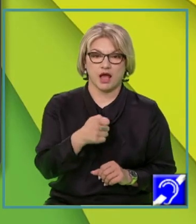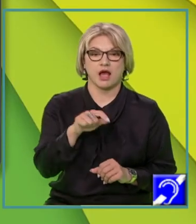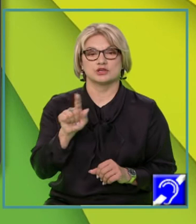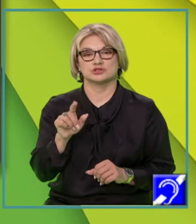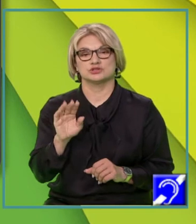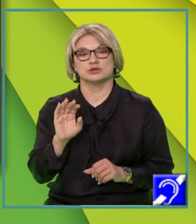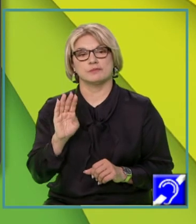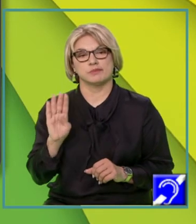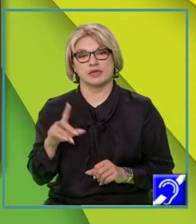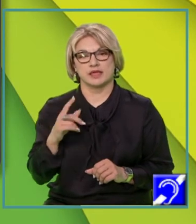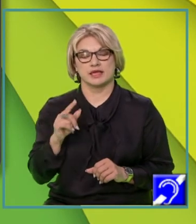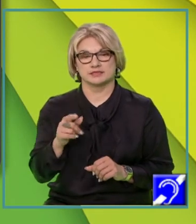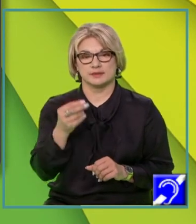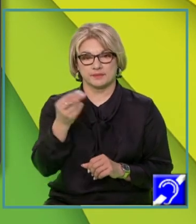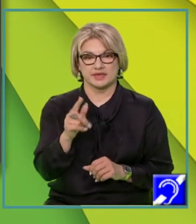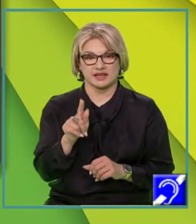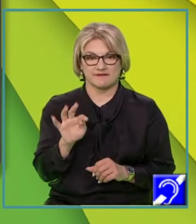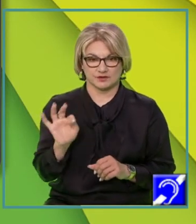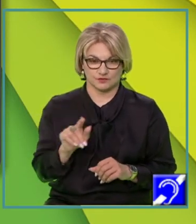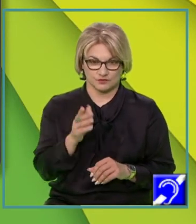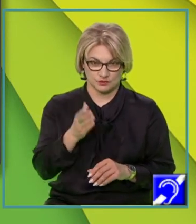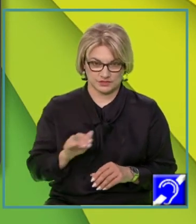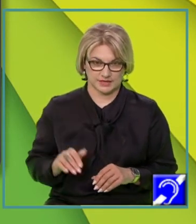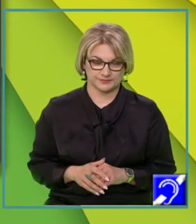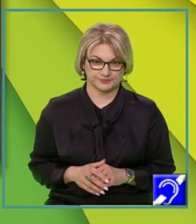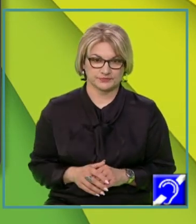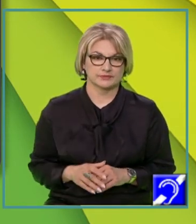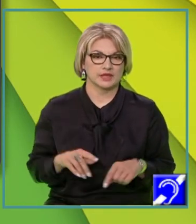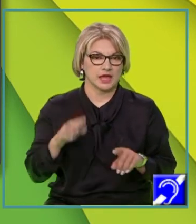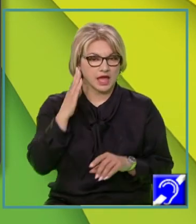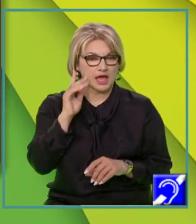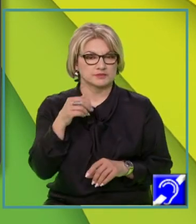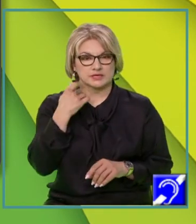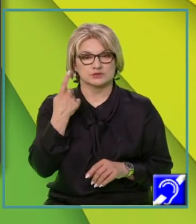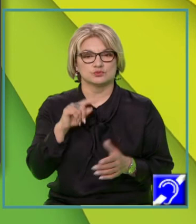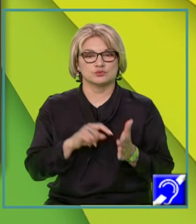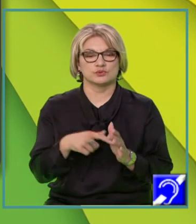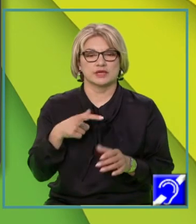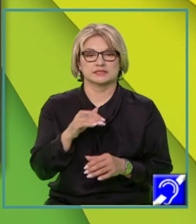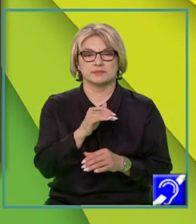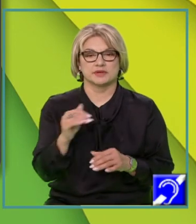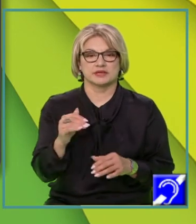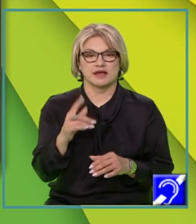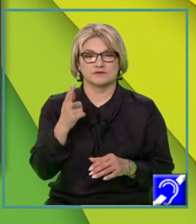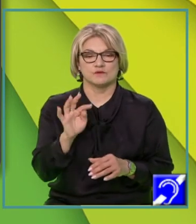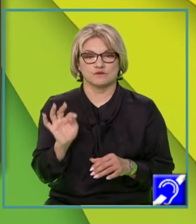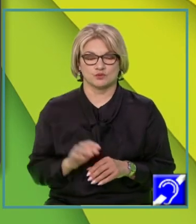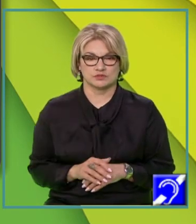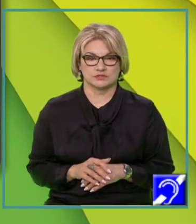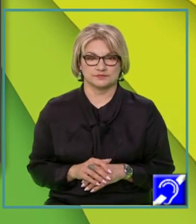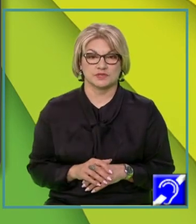află pe graficul acestei funcții. Ne amintim când un punct se află pe graficul unei funcții.